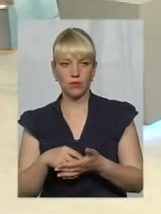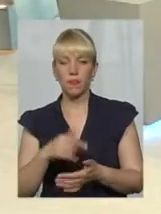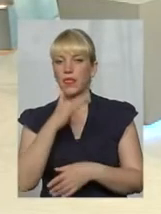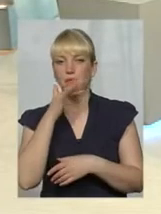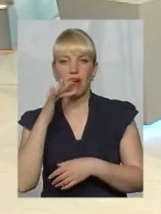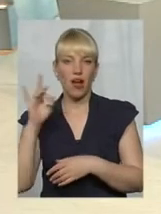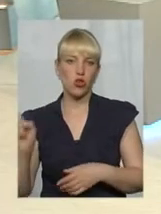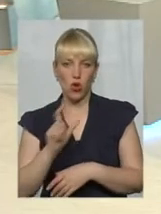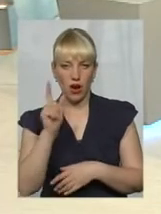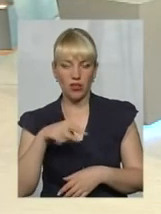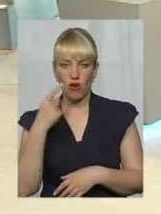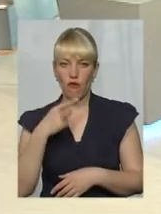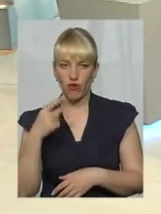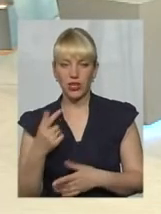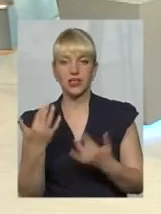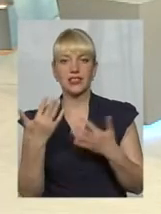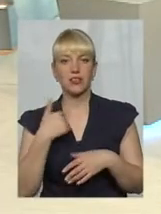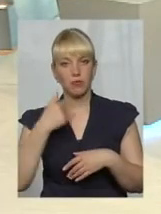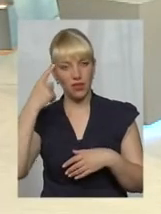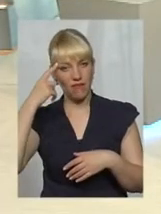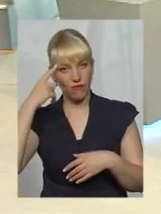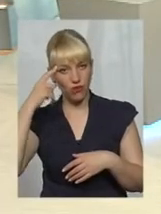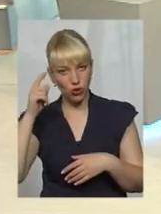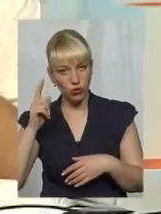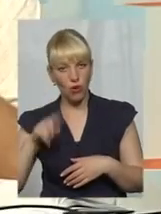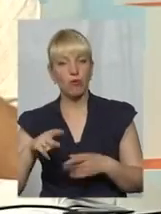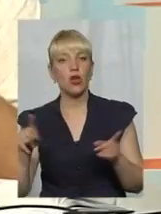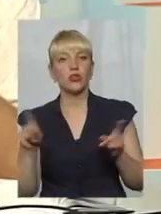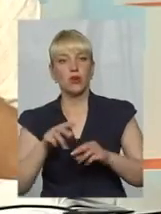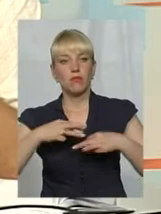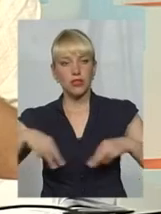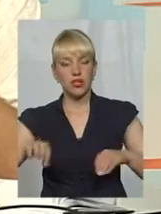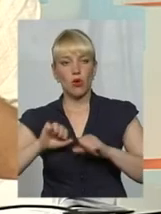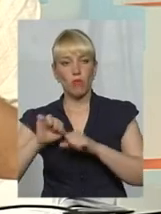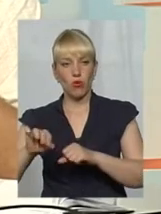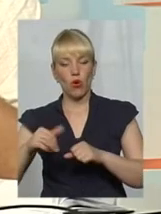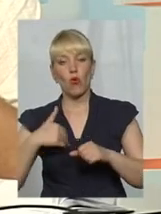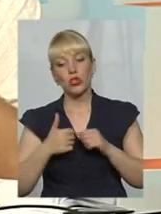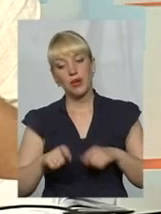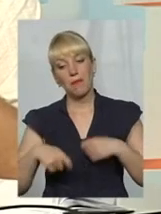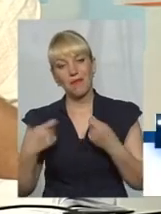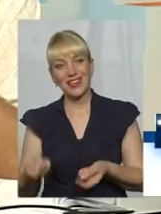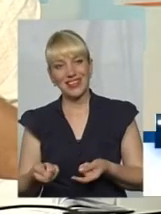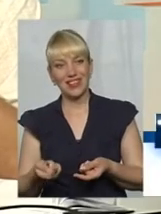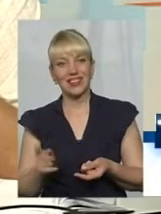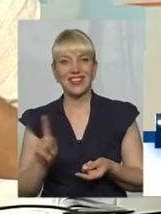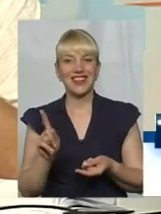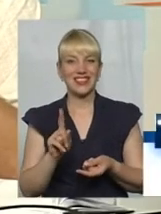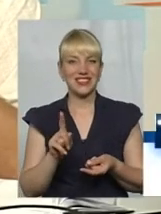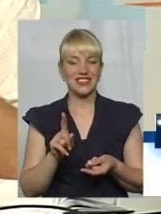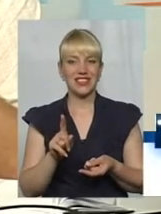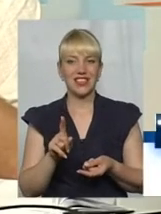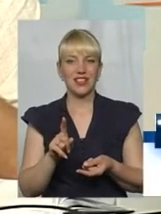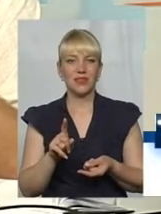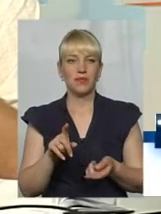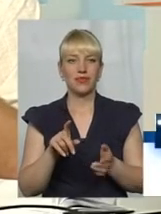говорили, але, ну, наскільки мені відомо, що Міністерство оборони хоче передати певні неліквідні речі, а те, на